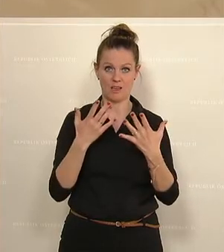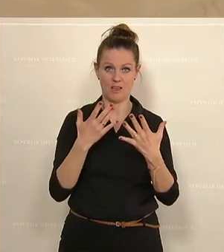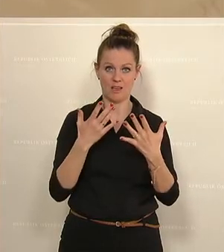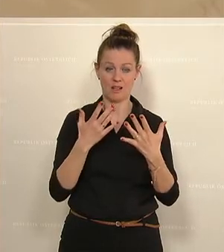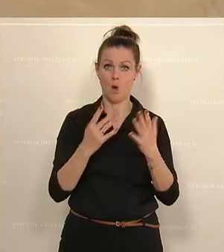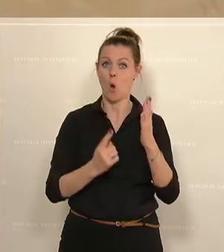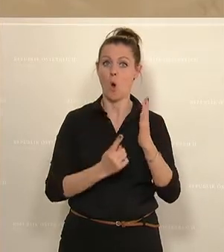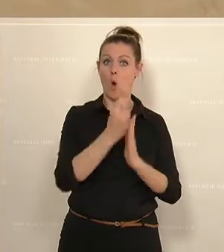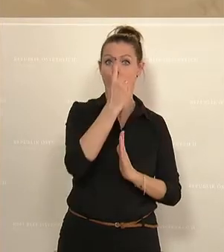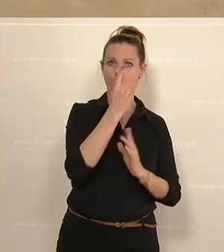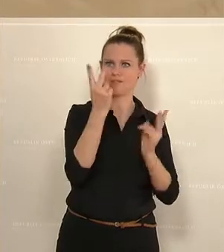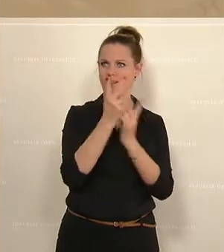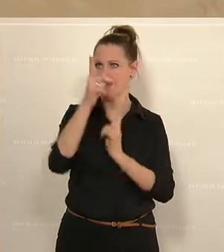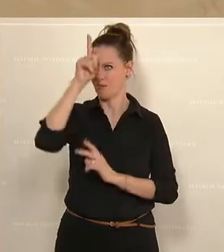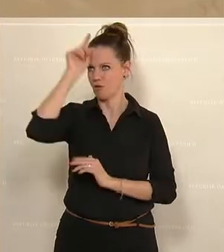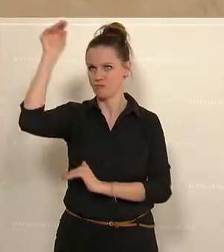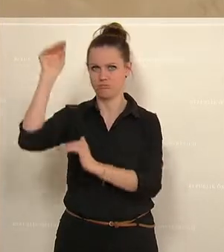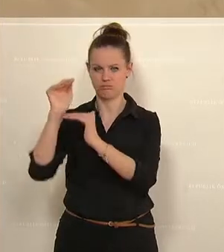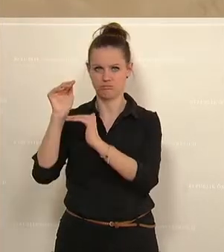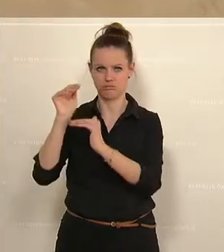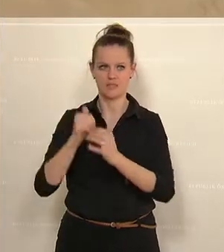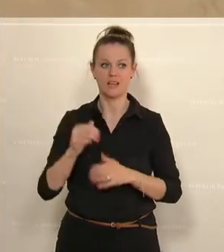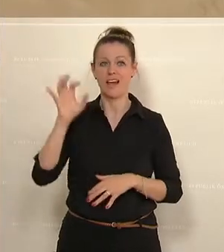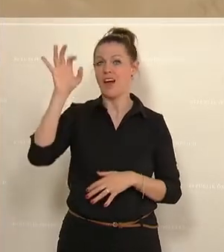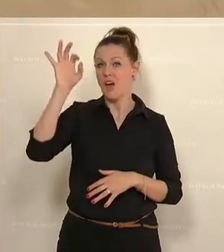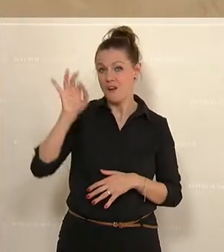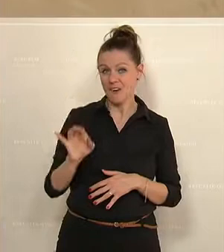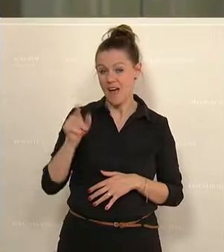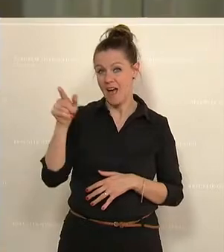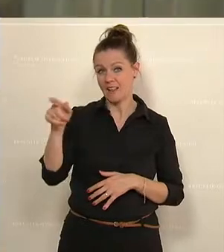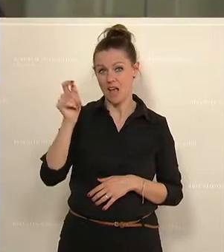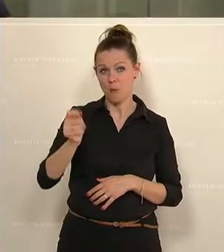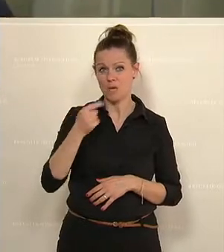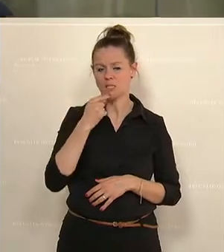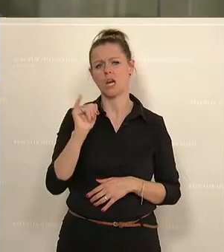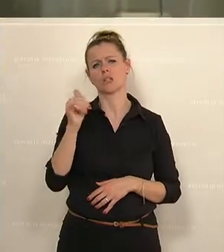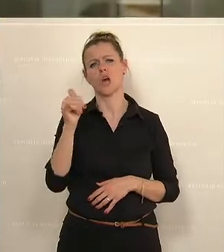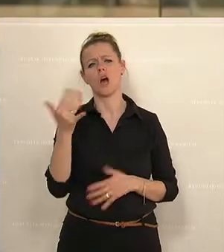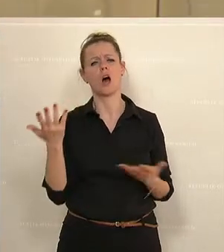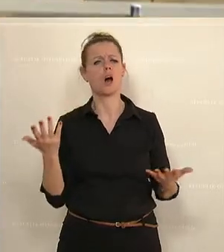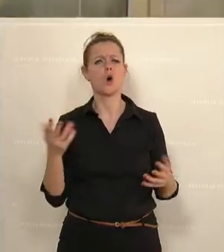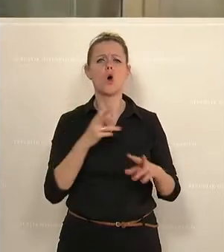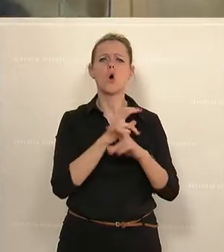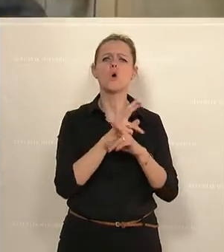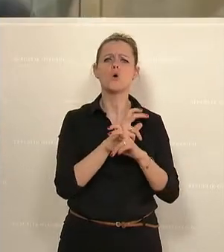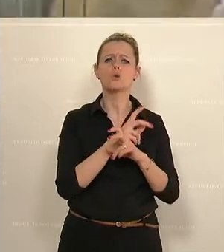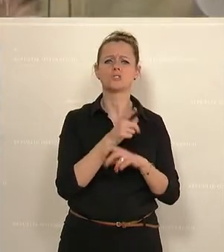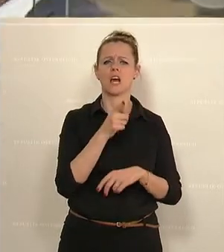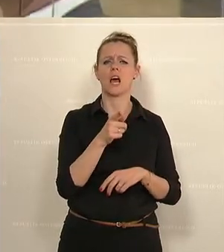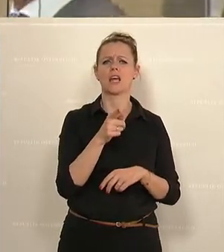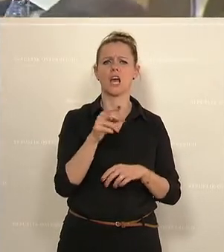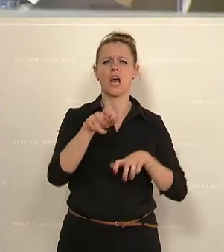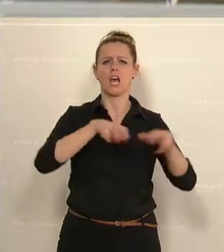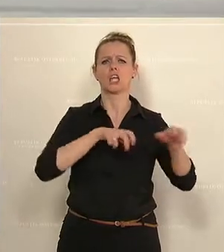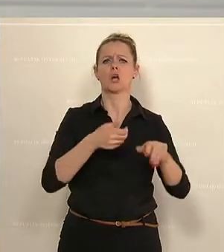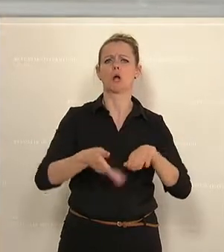ausfallen als in Deutschland, was freiheitliche Mandatarinnen dazu hinreißen hat lassen und sagen, die Regierung in Österreich ist ja linker als die in Deutschland.